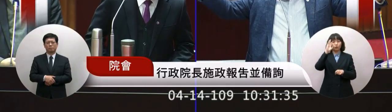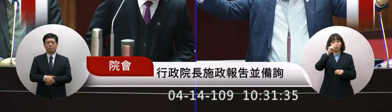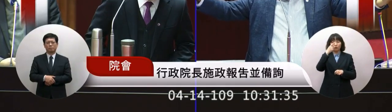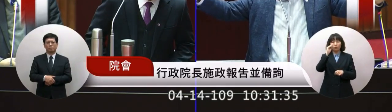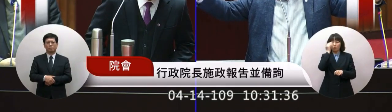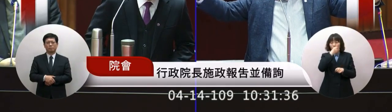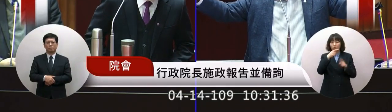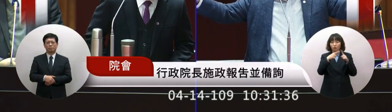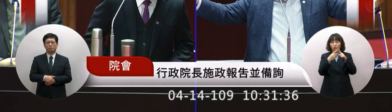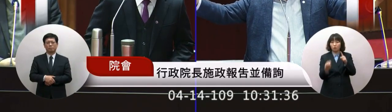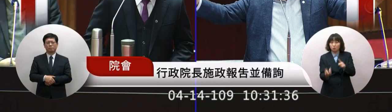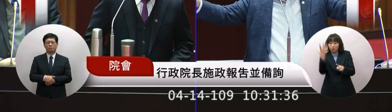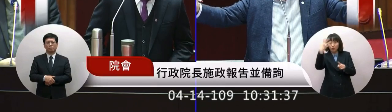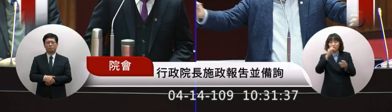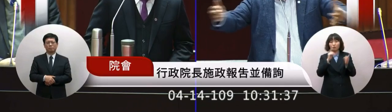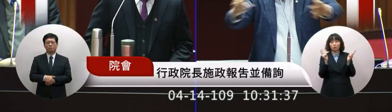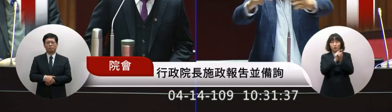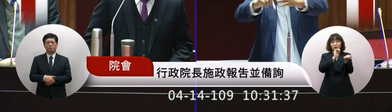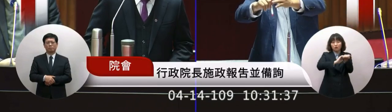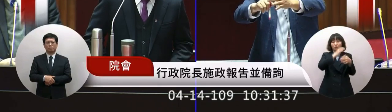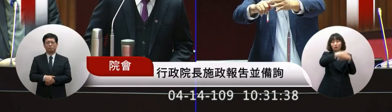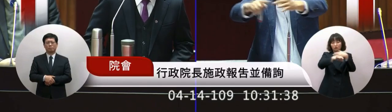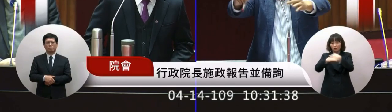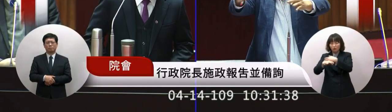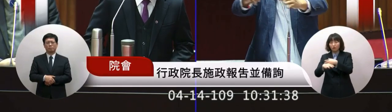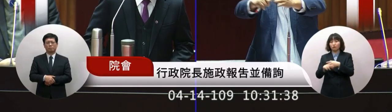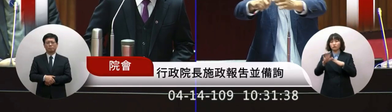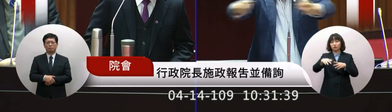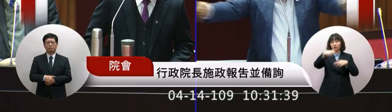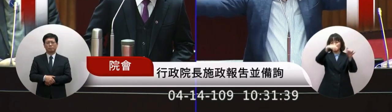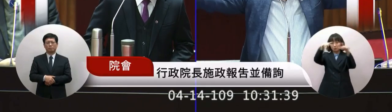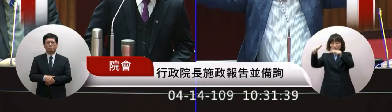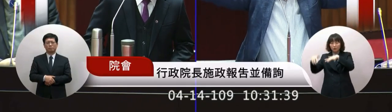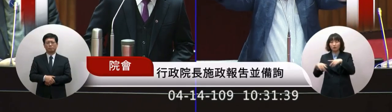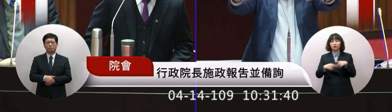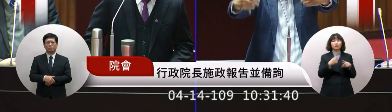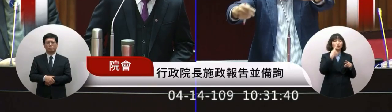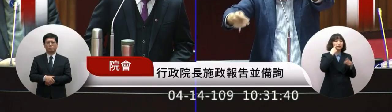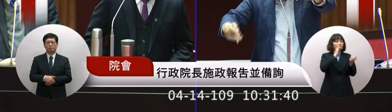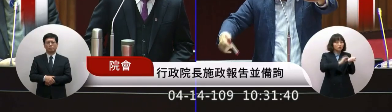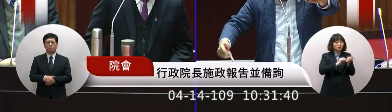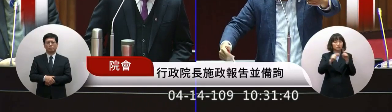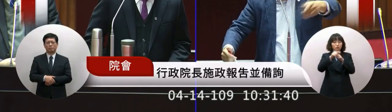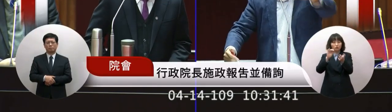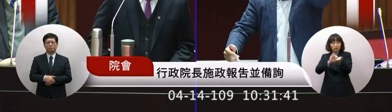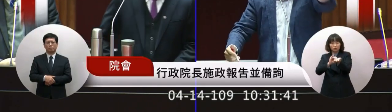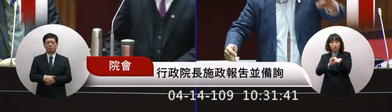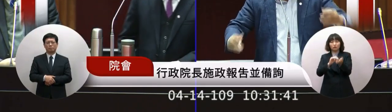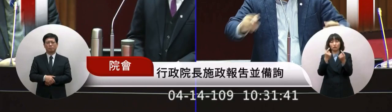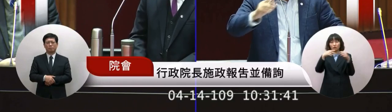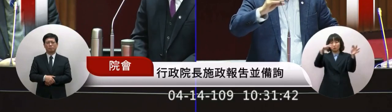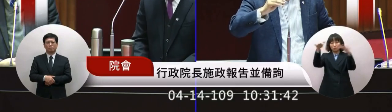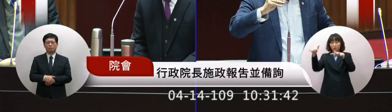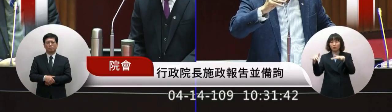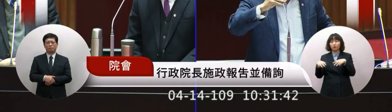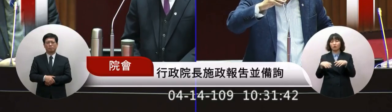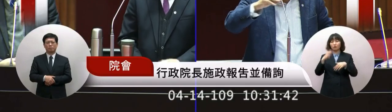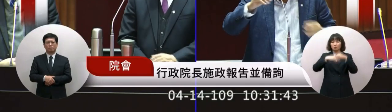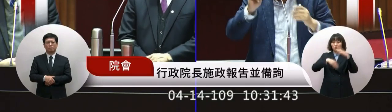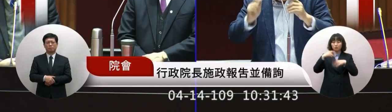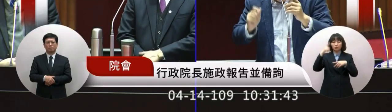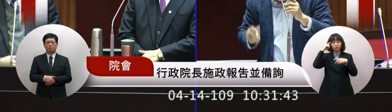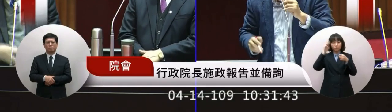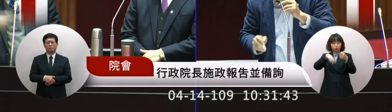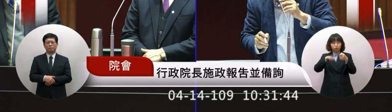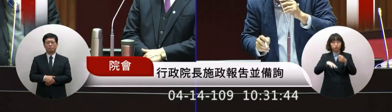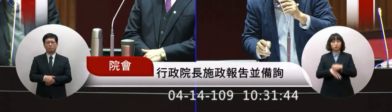大爆發的時候 醫生欠人了連中醫啊 藝醫啊大家都招來你知道嗎 市長你可能就知道長庚嘛大家這好事